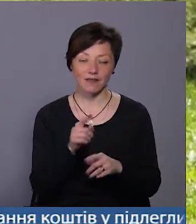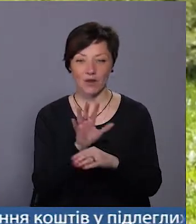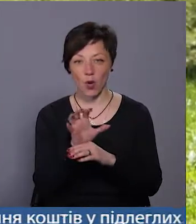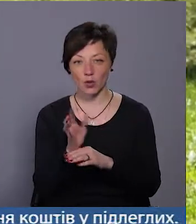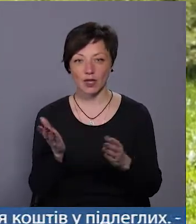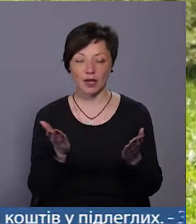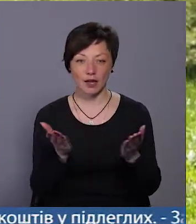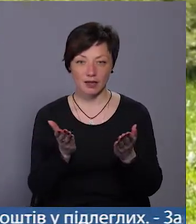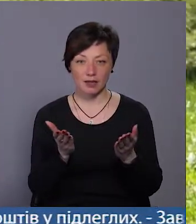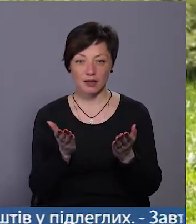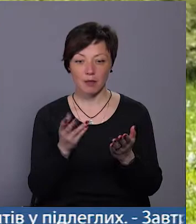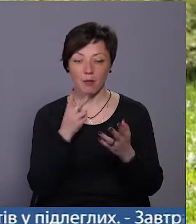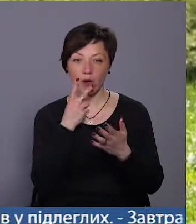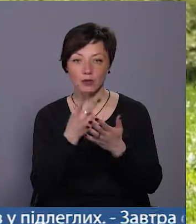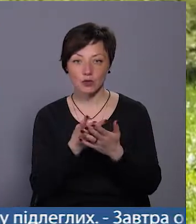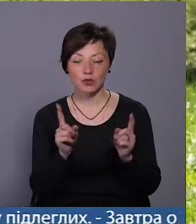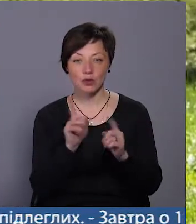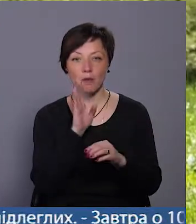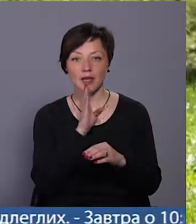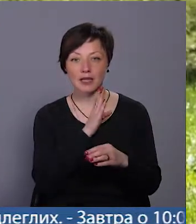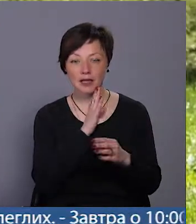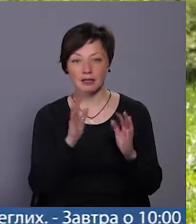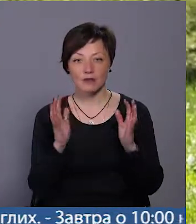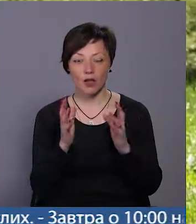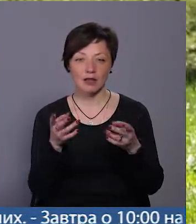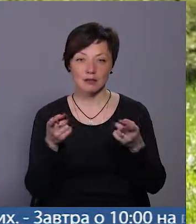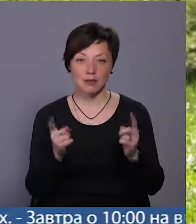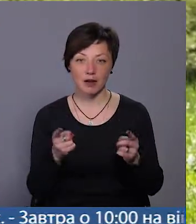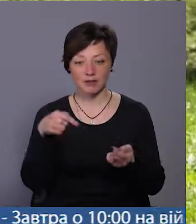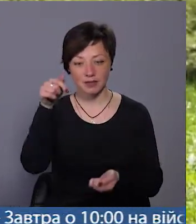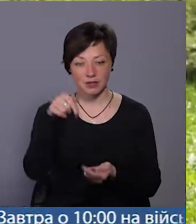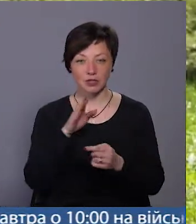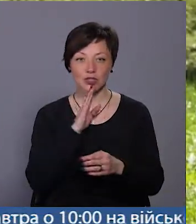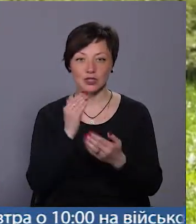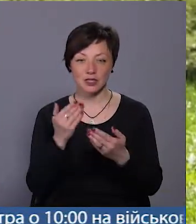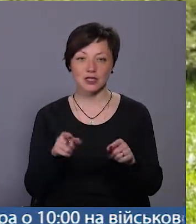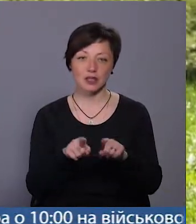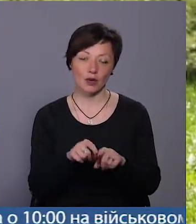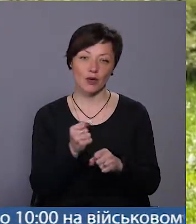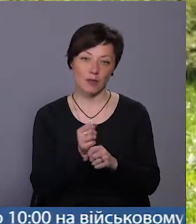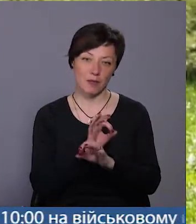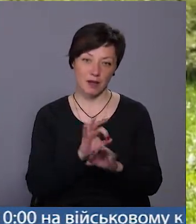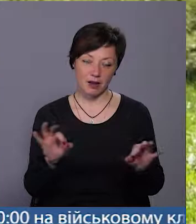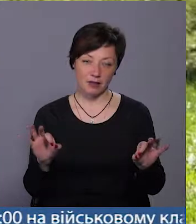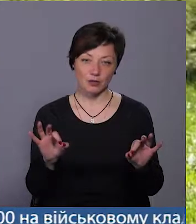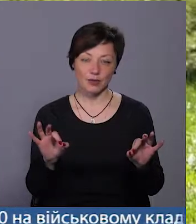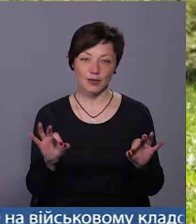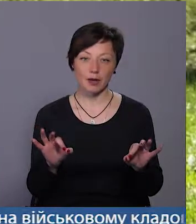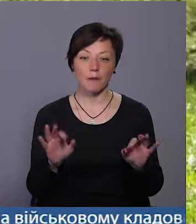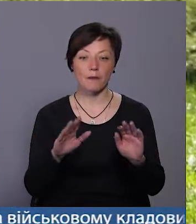які продемонструють, що материнство насправді дуже личить жінці і воно робить її прекрасно. Ми